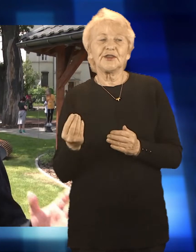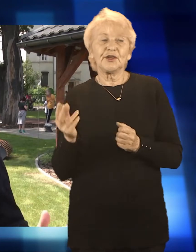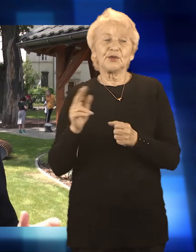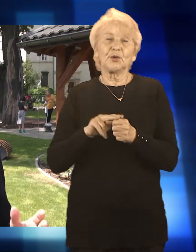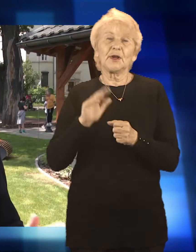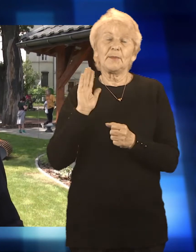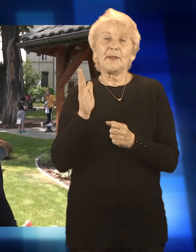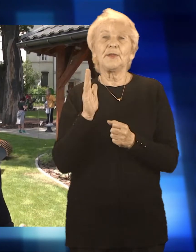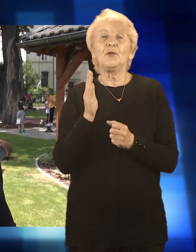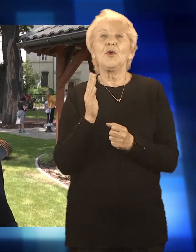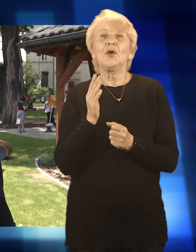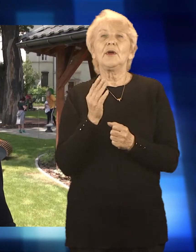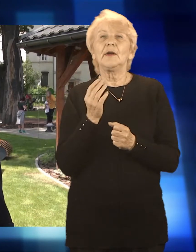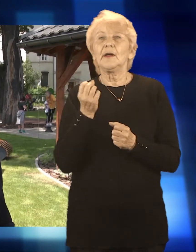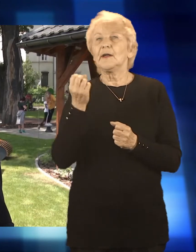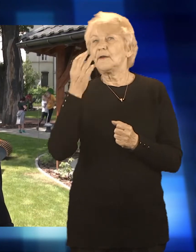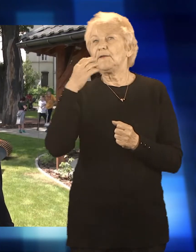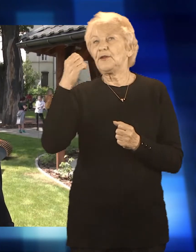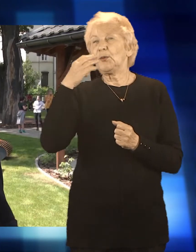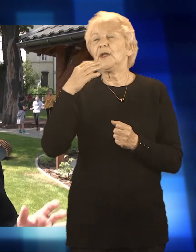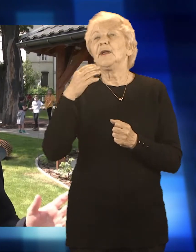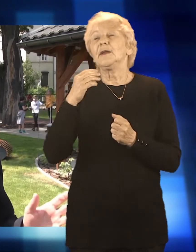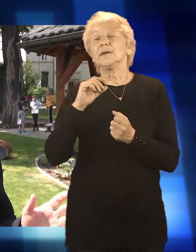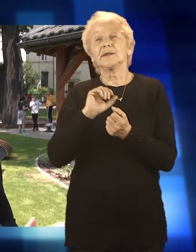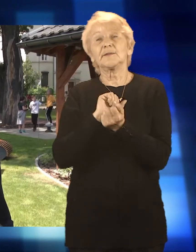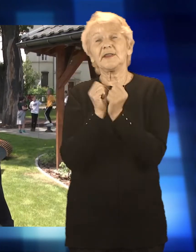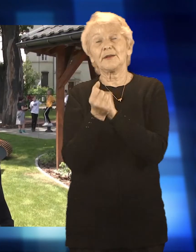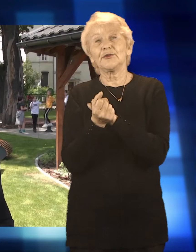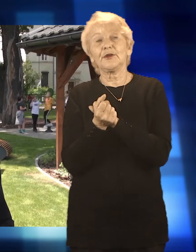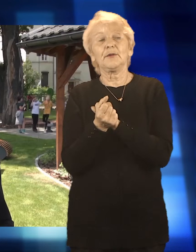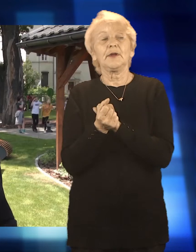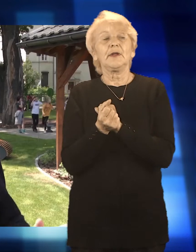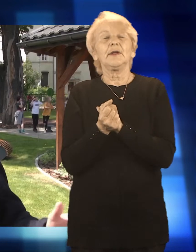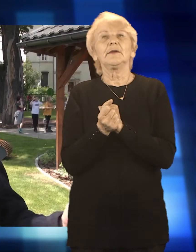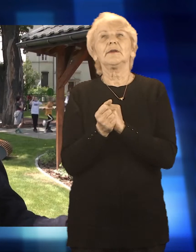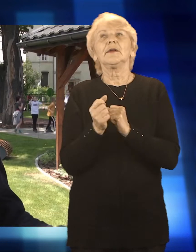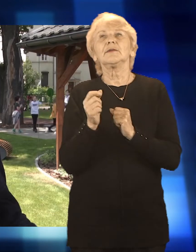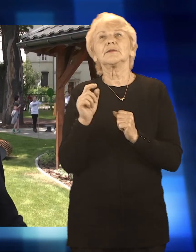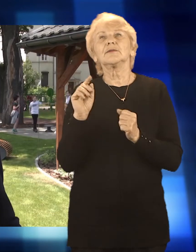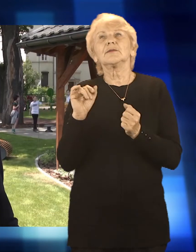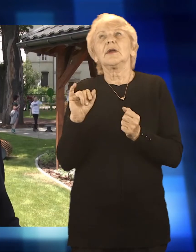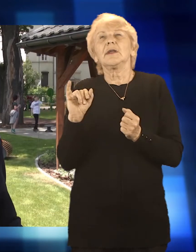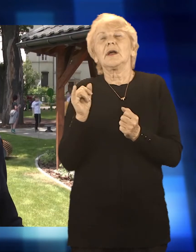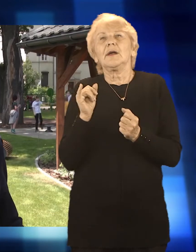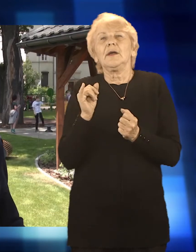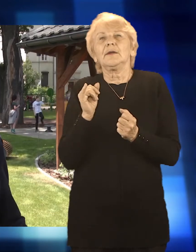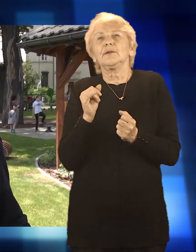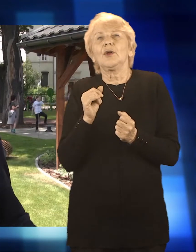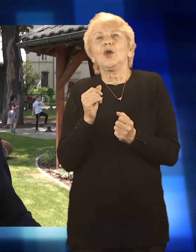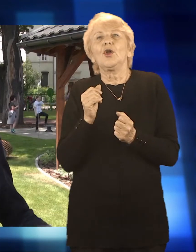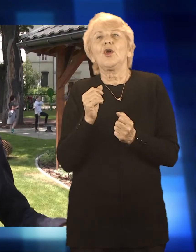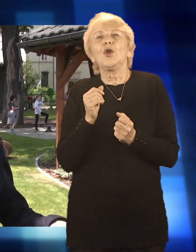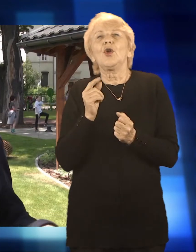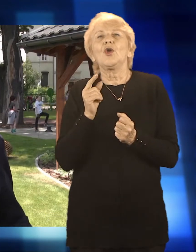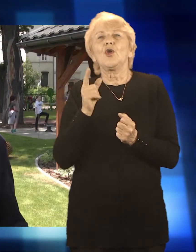zmienia się wraz z różnymi porami roku i raz zakwitają cebulowe, później się pojawiają rośliny,